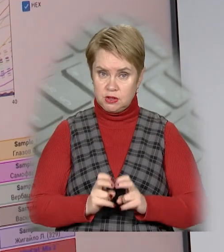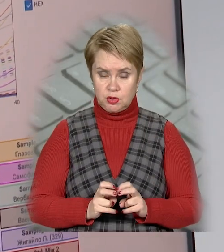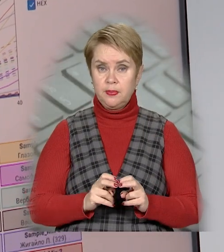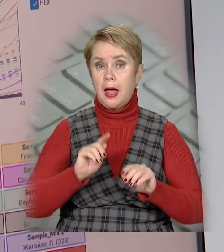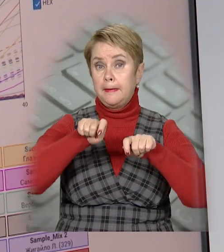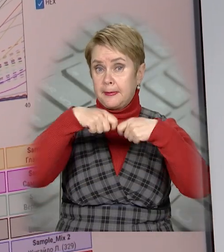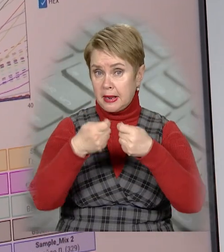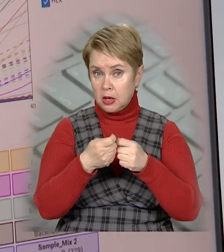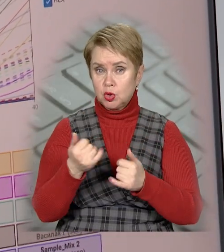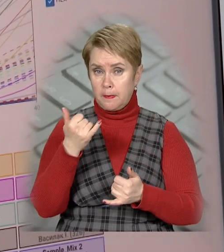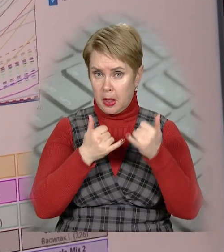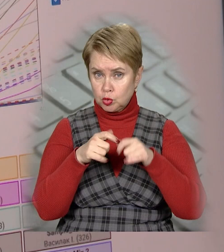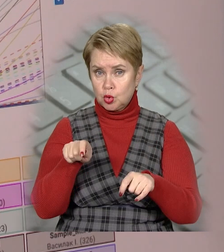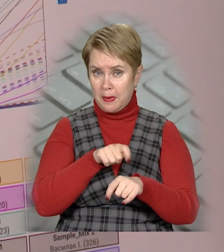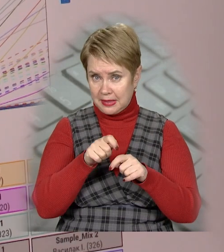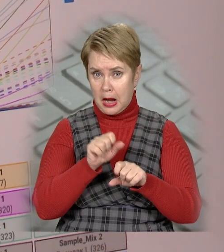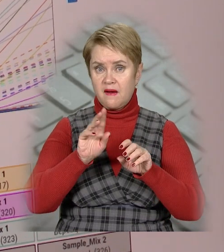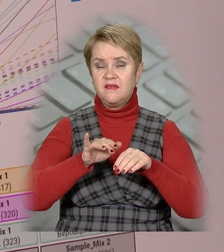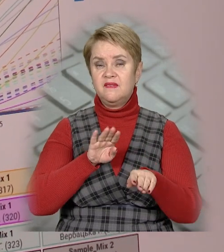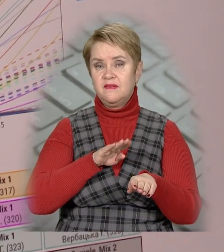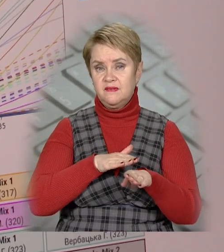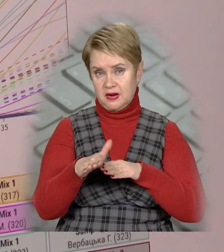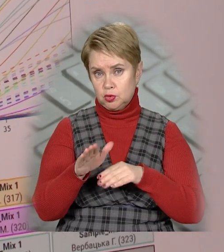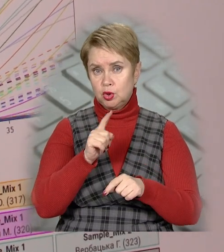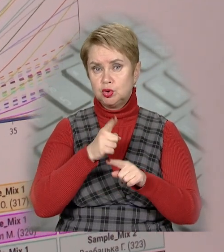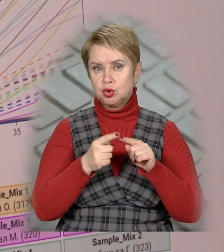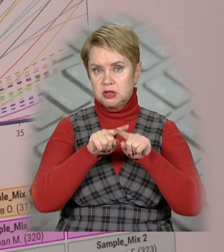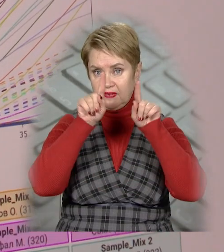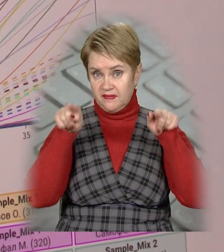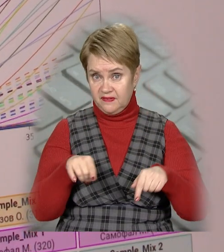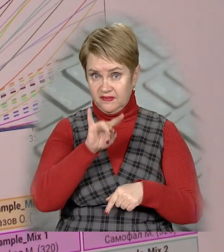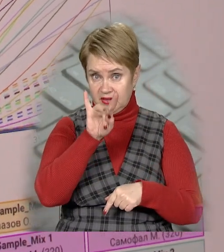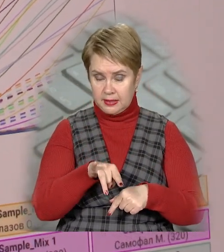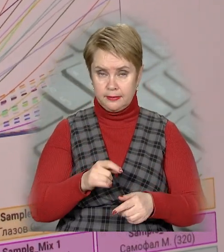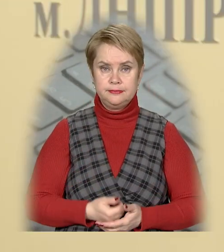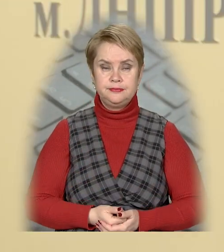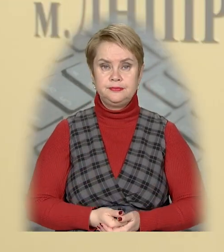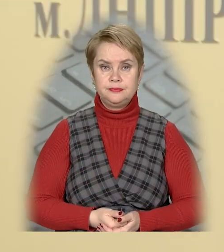досліджень. Передача біологічного матеріалу відбувається виключно через шлюзові вікна.